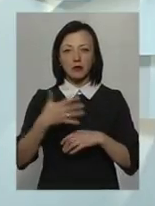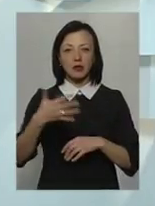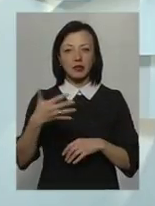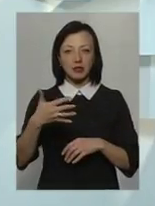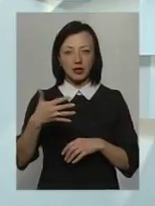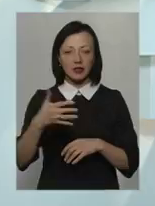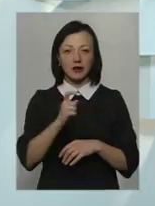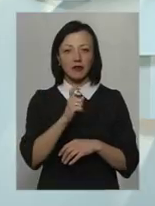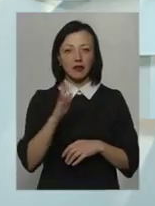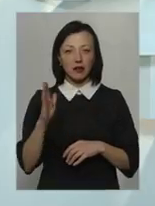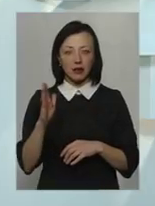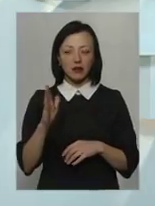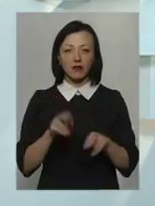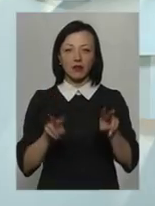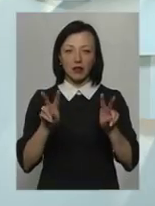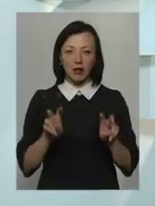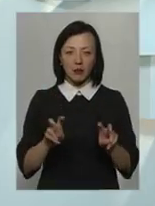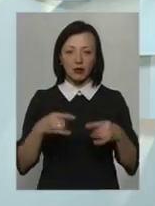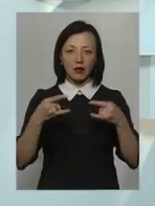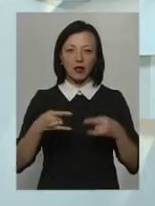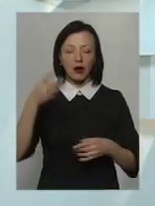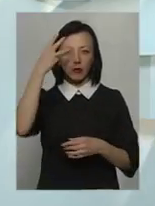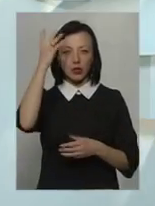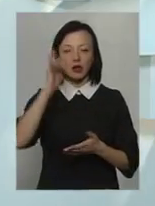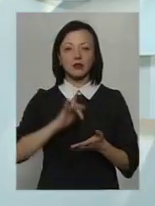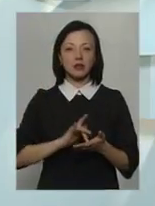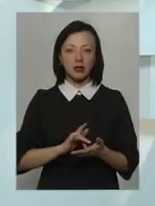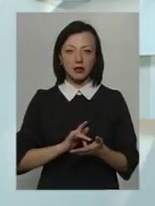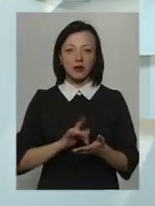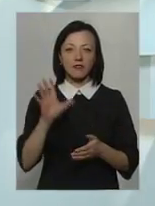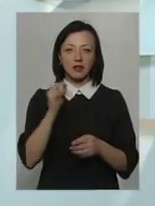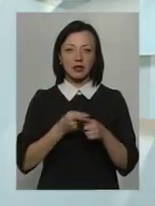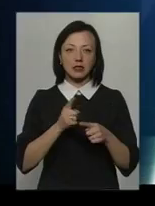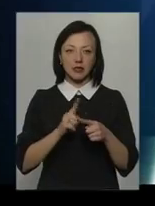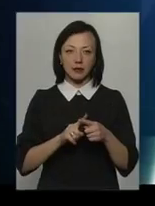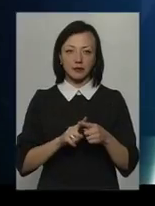хвилин у темі на телеканалі Поділля Центр про все це.